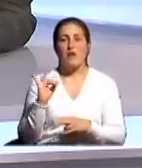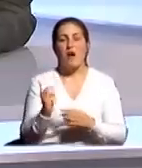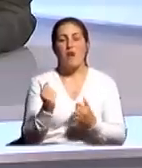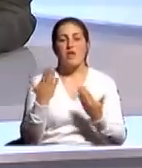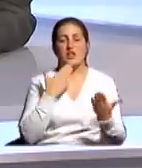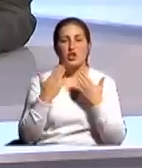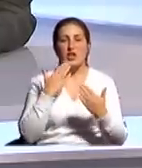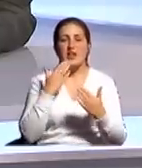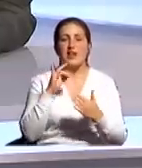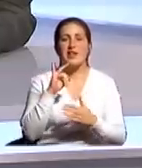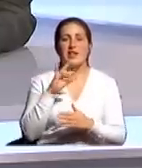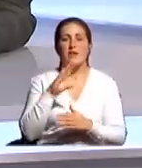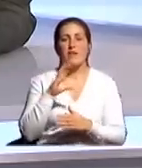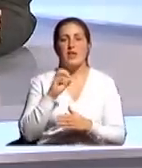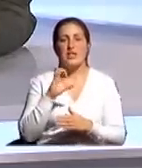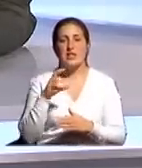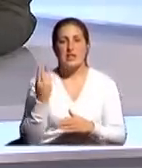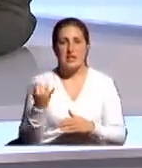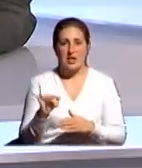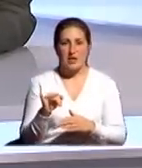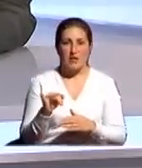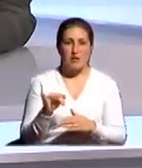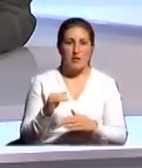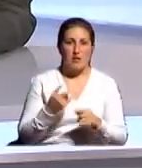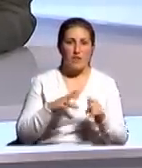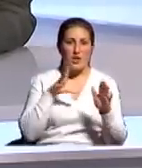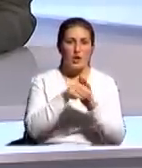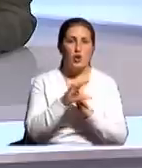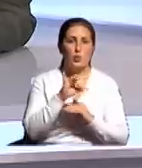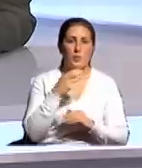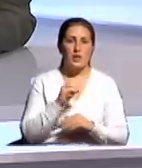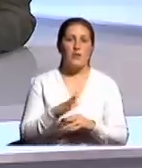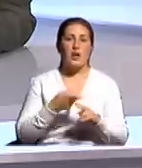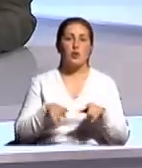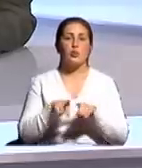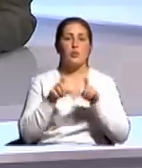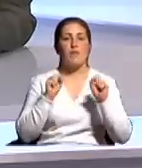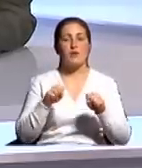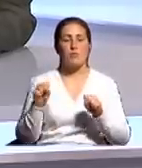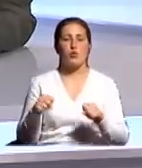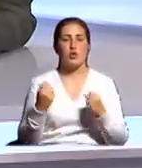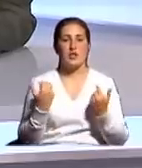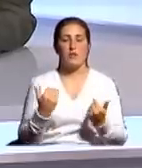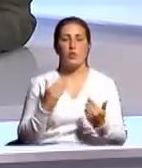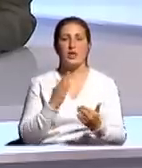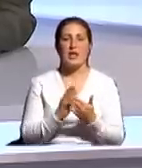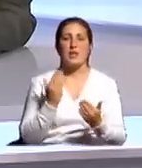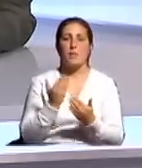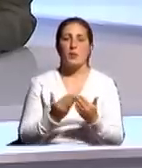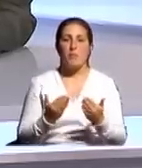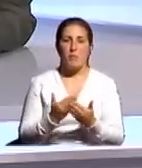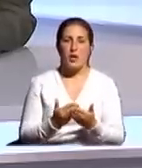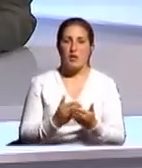инвестиций, имеется в виду хозяйствующих субъектов, я думаю, что это тоже возможно. Сегодня есть примеры, их